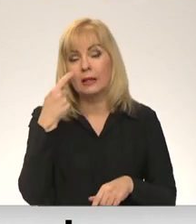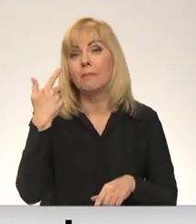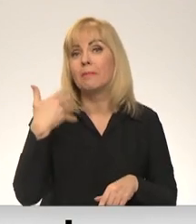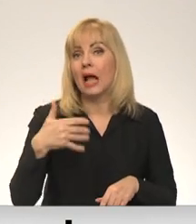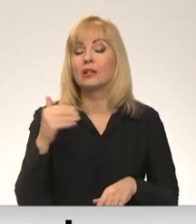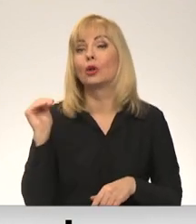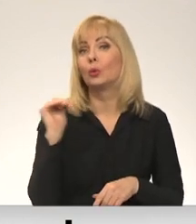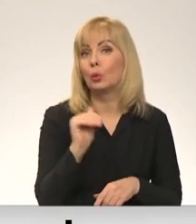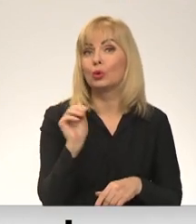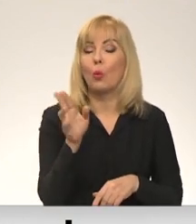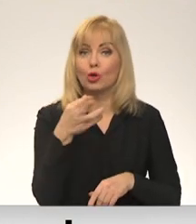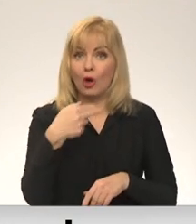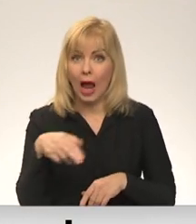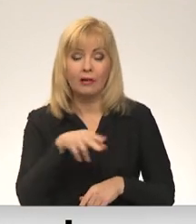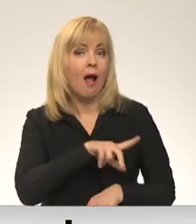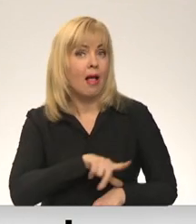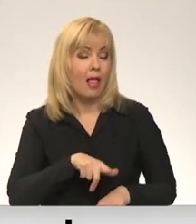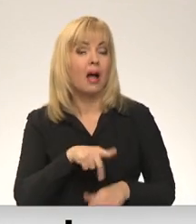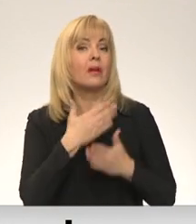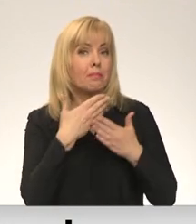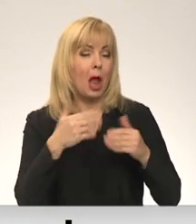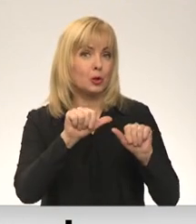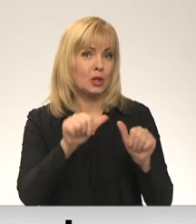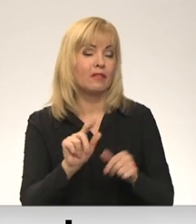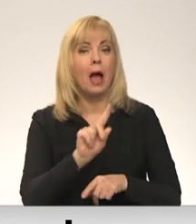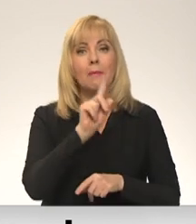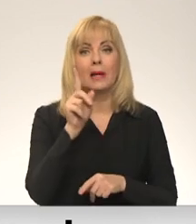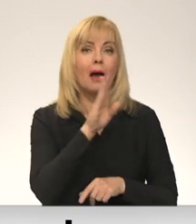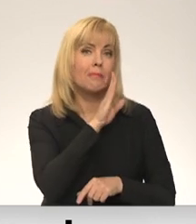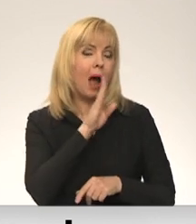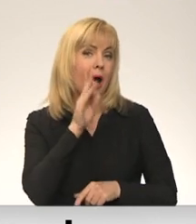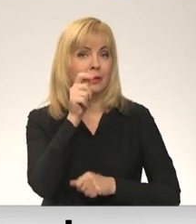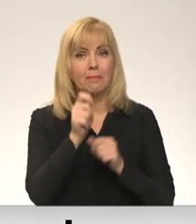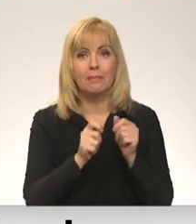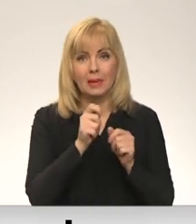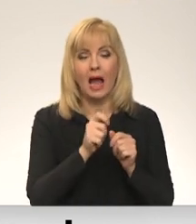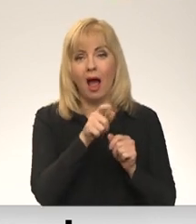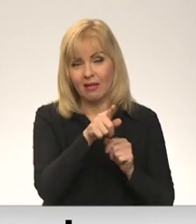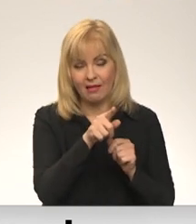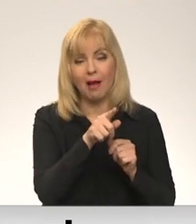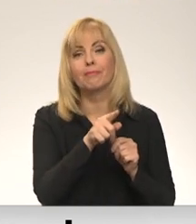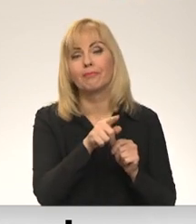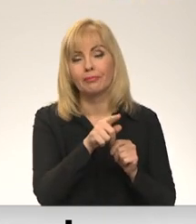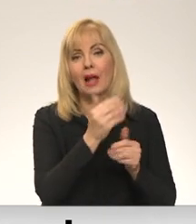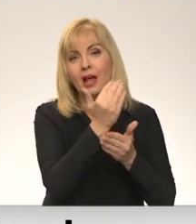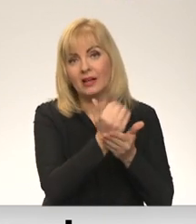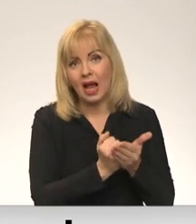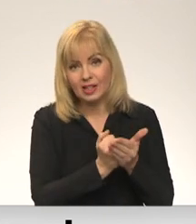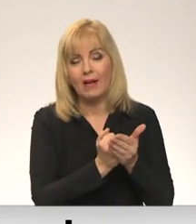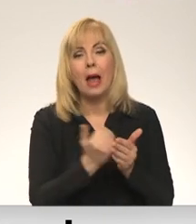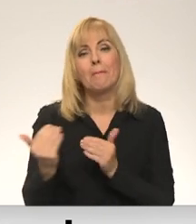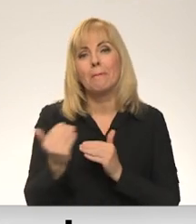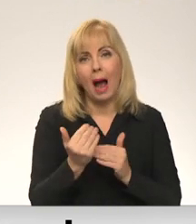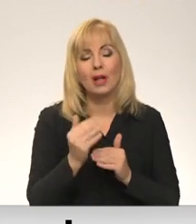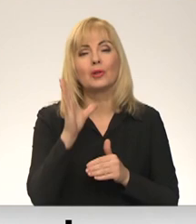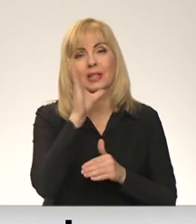tūkstošus eiro, arī Latvijā beidzot izveidot pirmā Mātes piena banka. Tas nozīmē, ka turpmāk daudziem mazuļiem būs